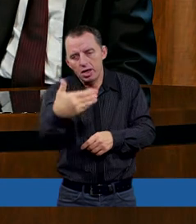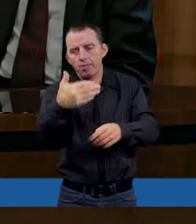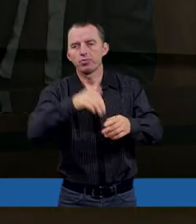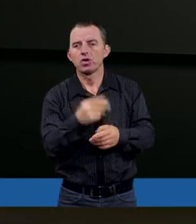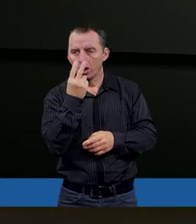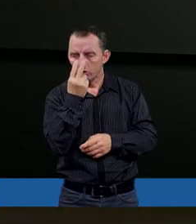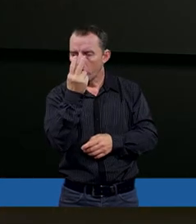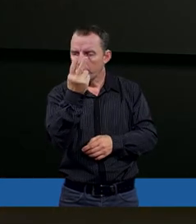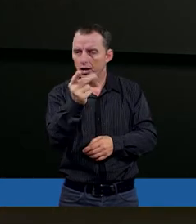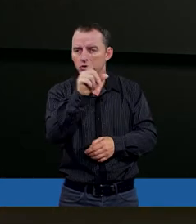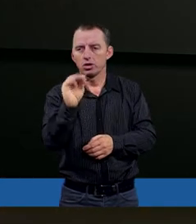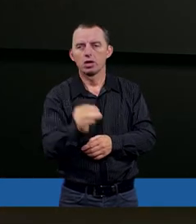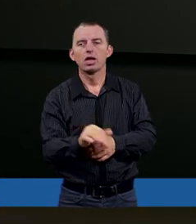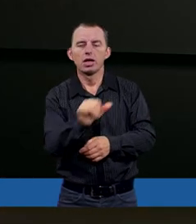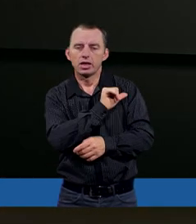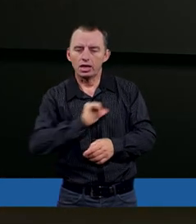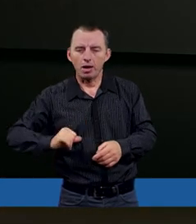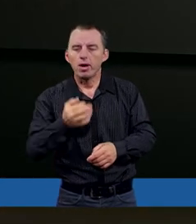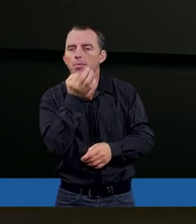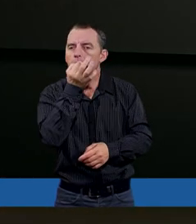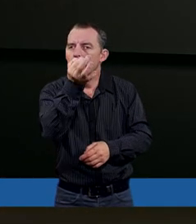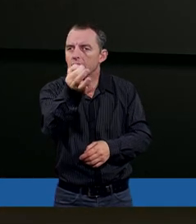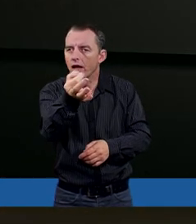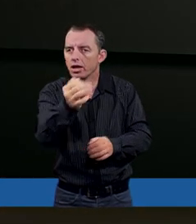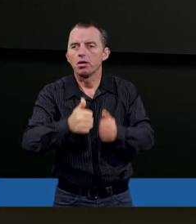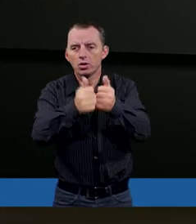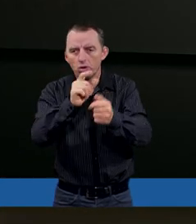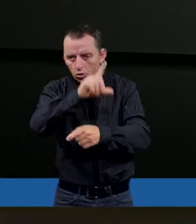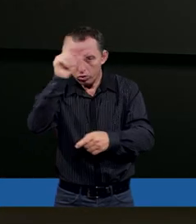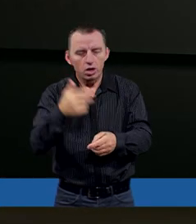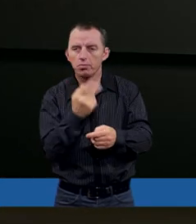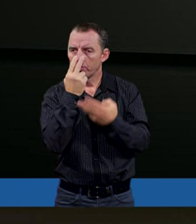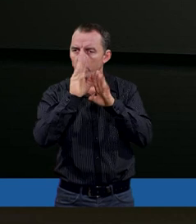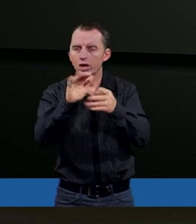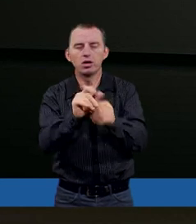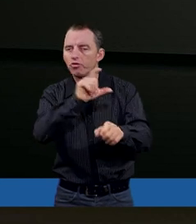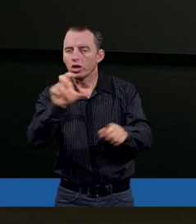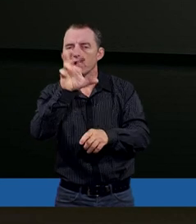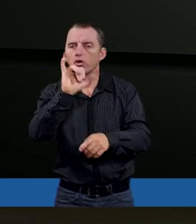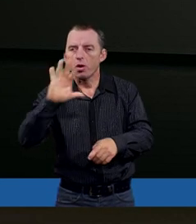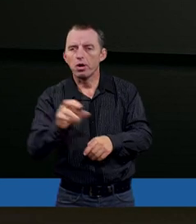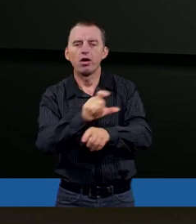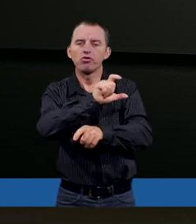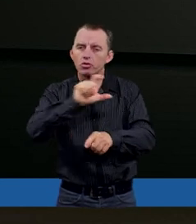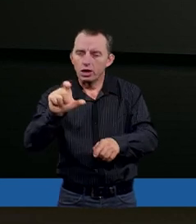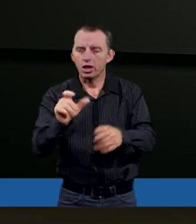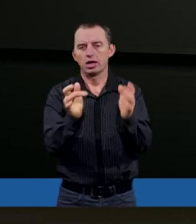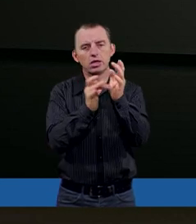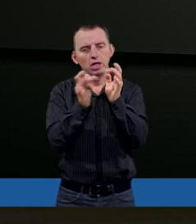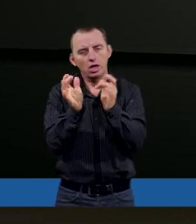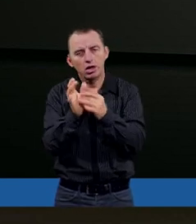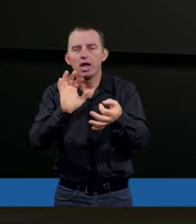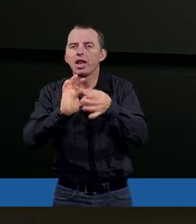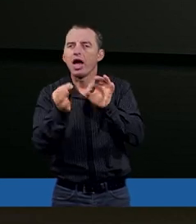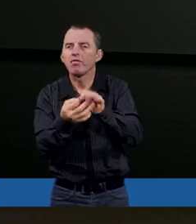zobaczcie, że samo pytanie postawione przez tych ludzi pokazuje, że nie tylko w czasach Hioba, ale również w czasach Jezusa, a